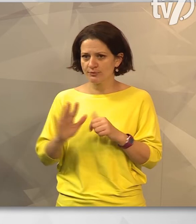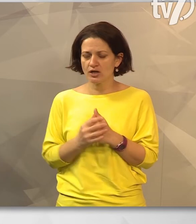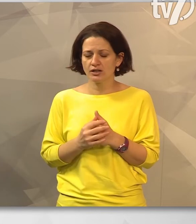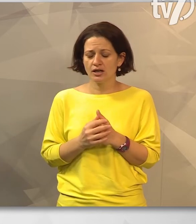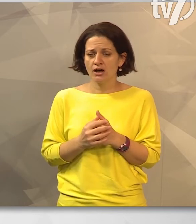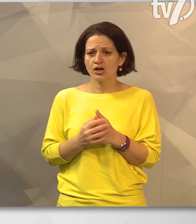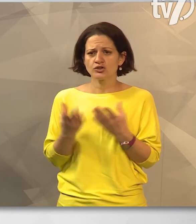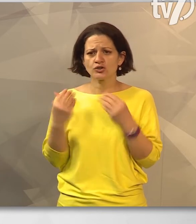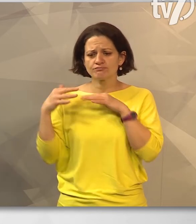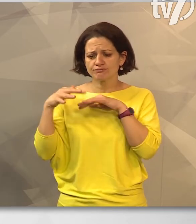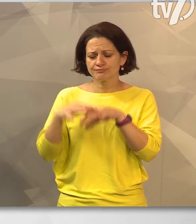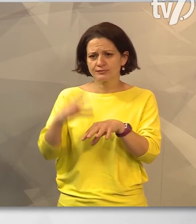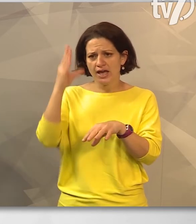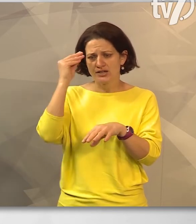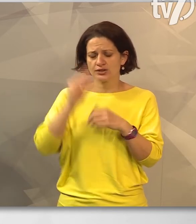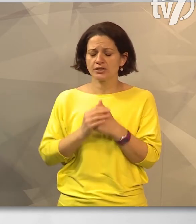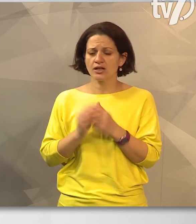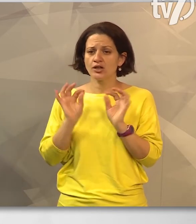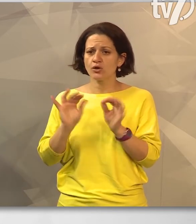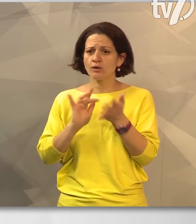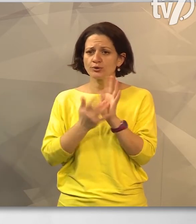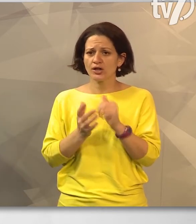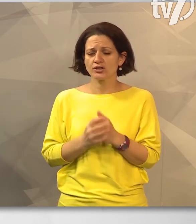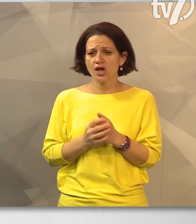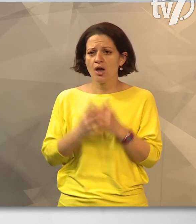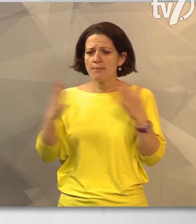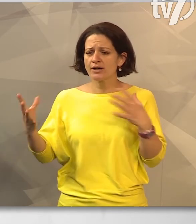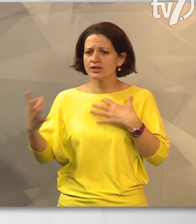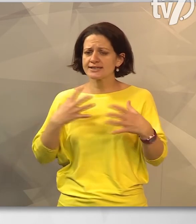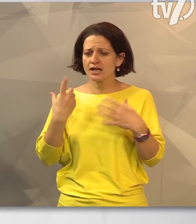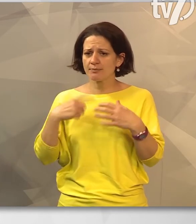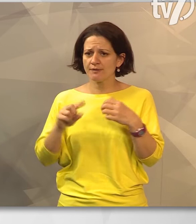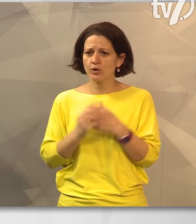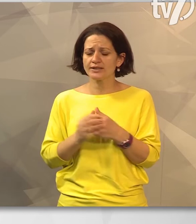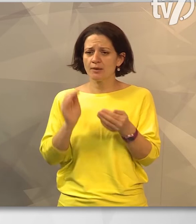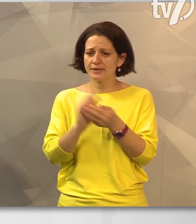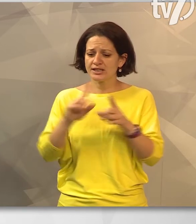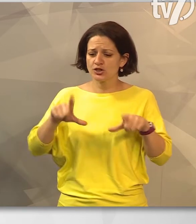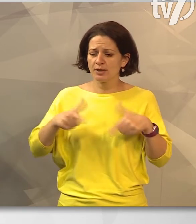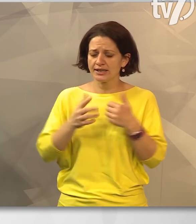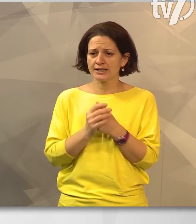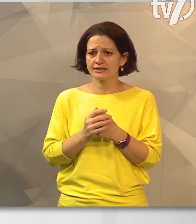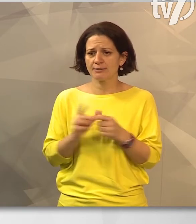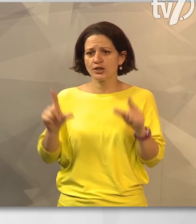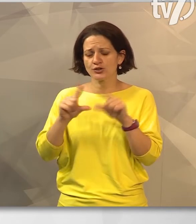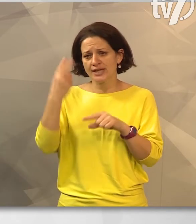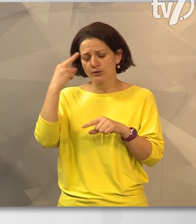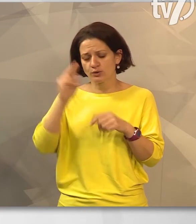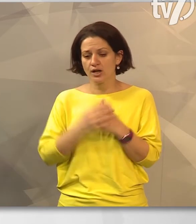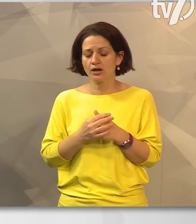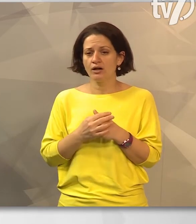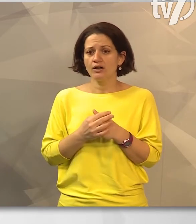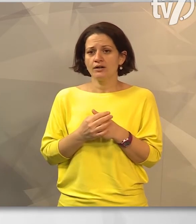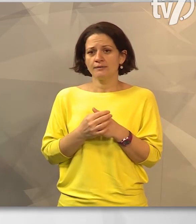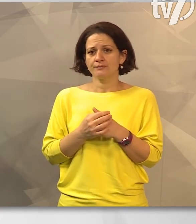Az, hogy ennyien megjelentek ezen az estén, jól példázza, mekkora szerepe volt Békés Csaba életében a tanár úrnak, folytatta